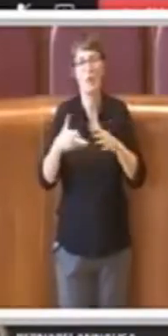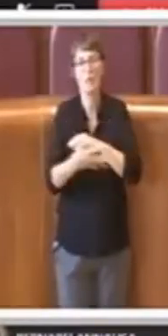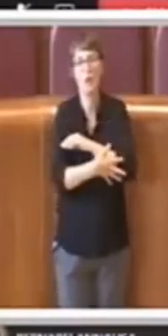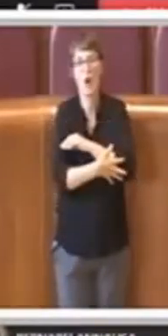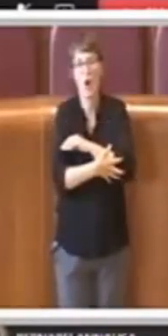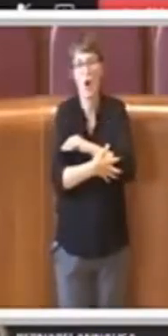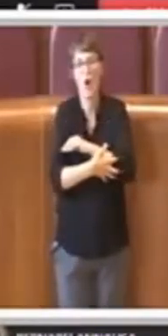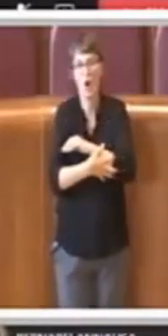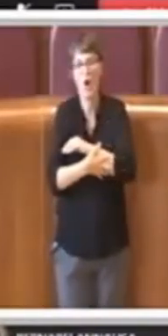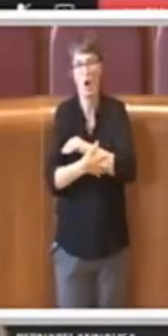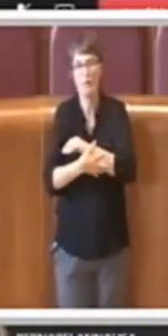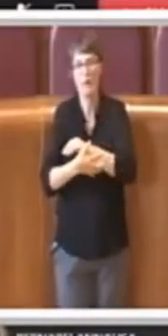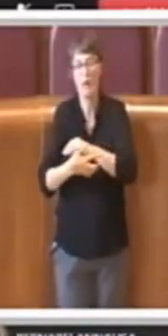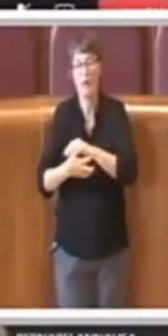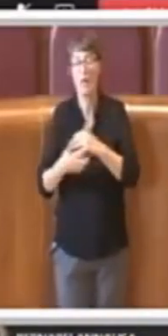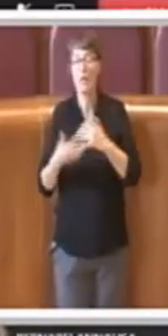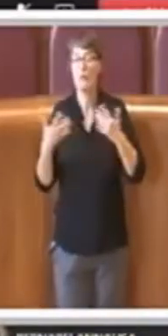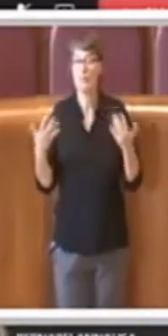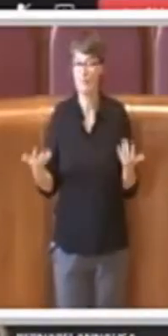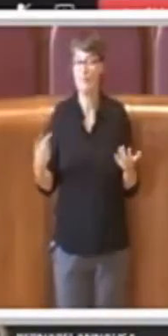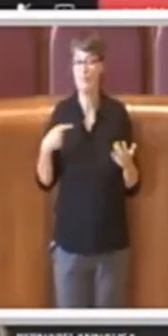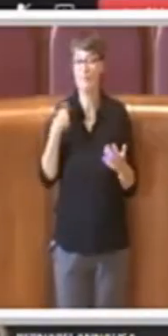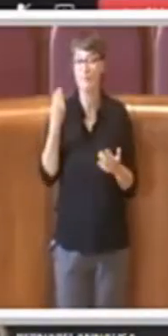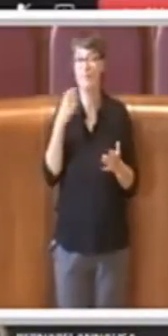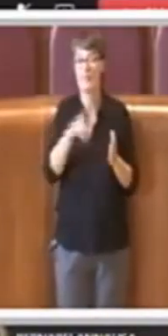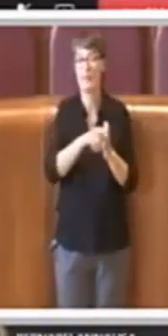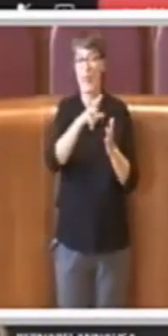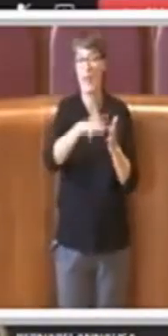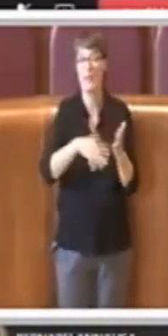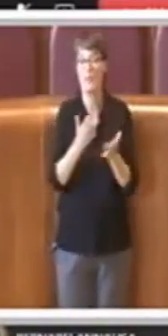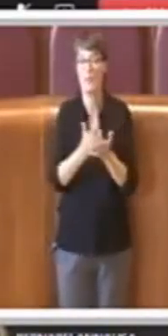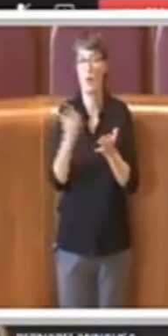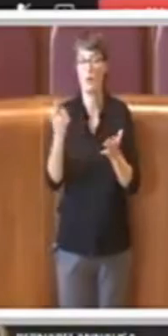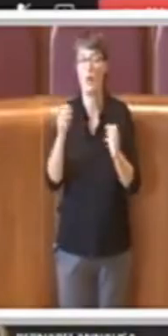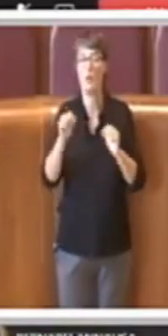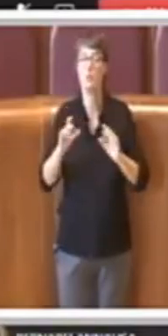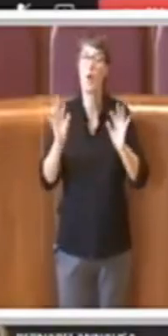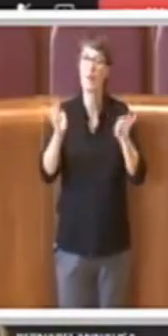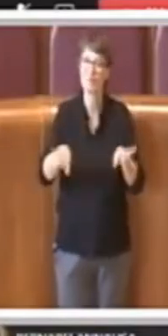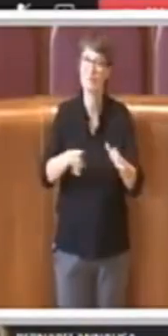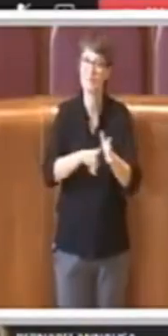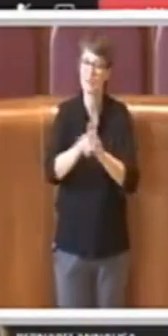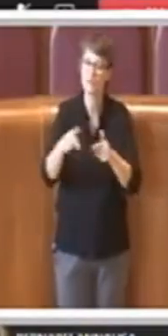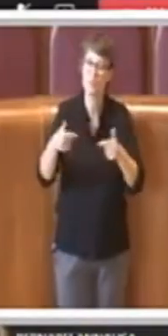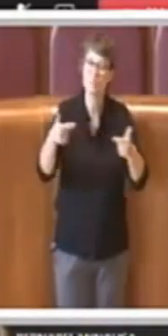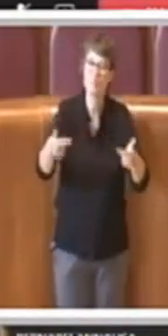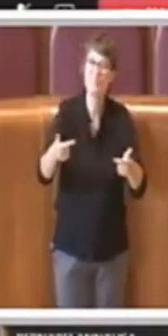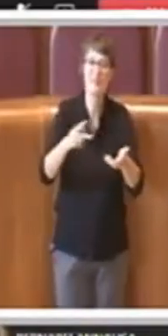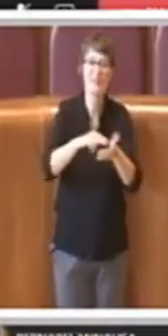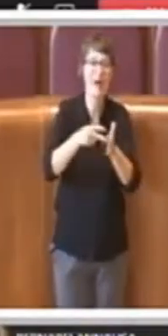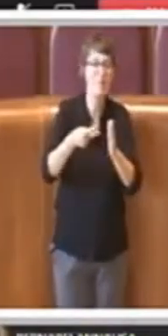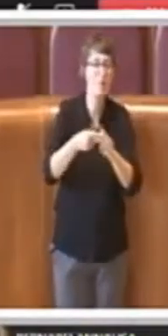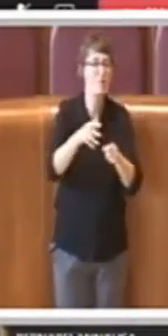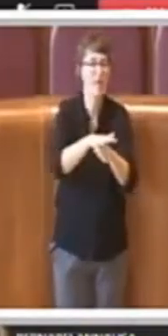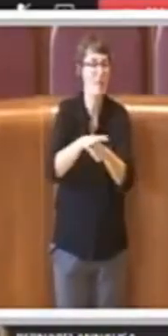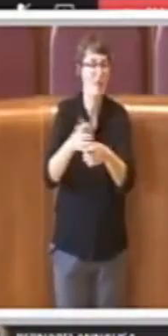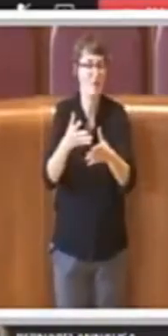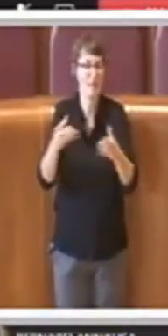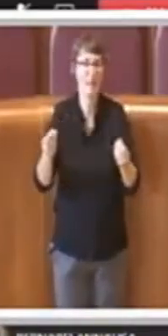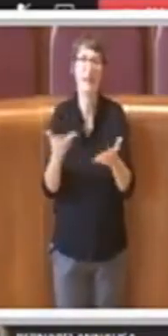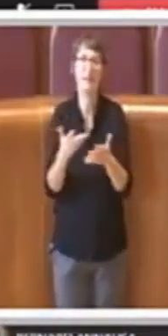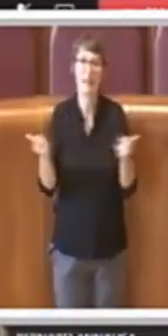importante, che arrivi a risolvere i problemi di molte categorie, come le nuove famiglie, ma anche quelle famiglie che